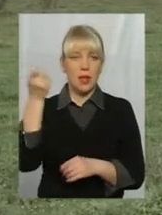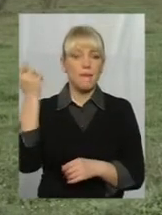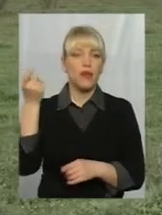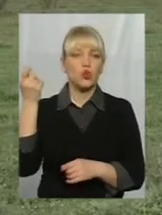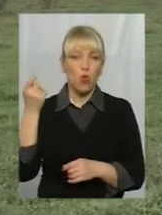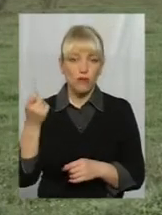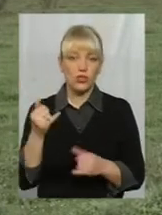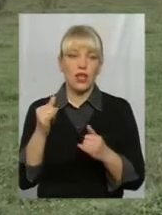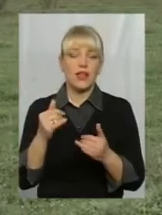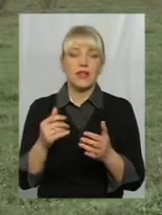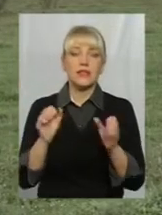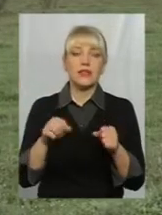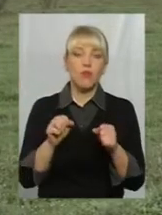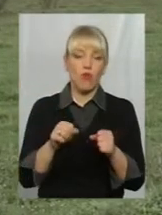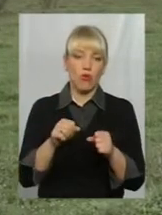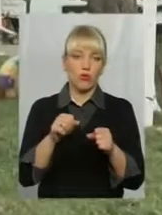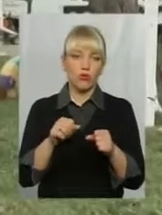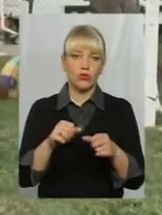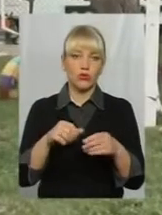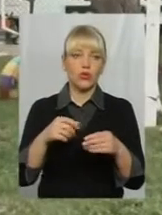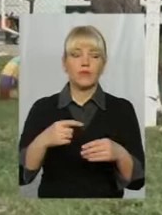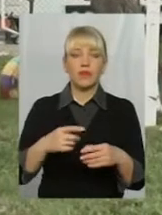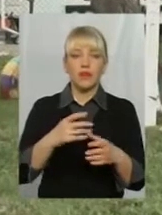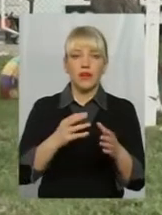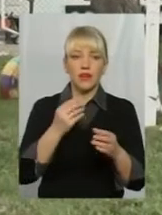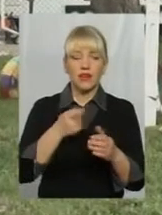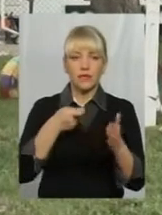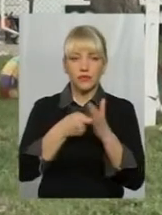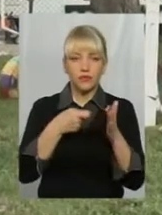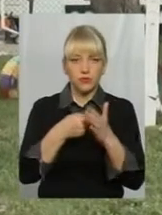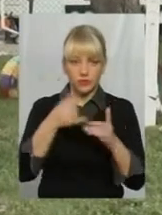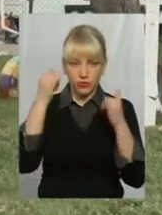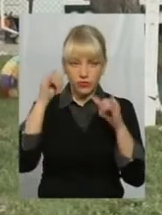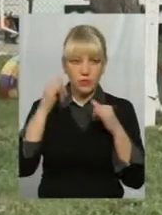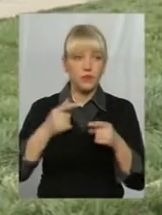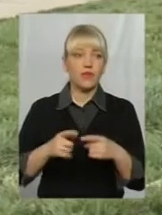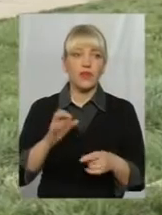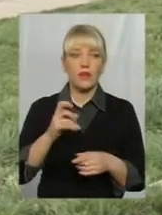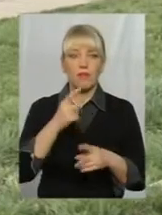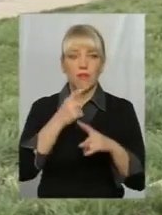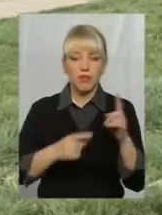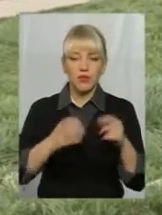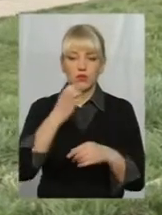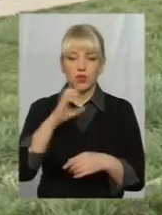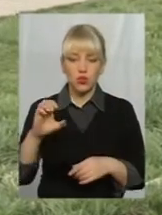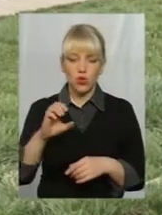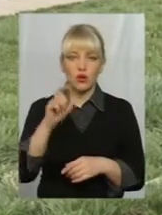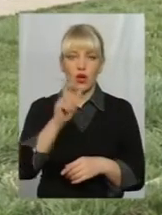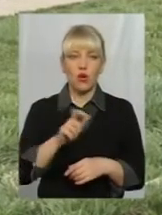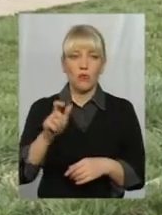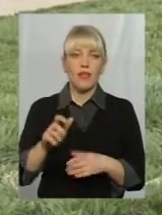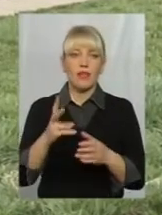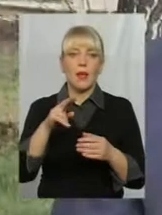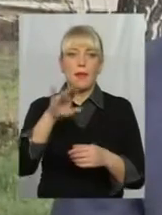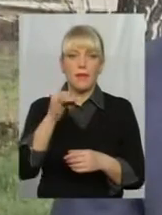вирощувати десь, випасати худобу. Є ще одна проблема. Півсотні жителів громади паями володіють тільки на